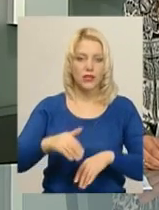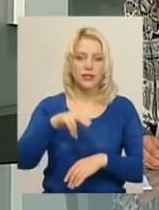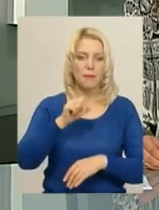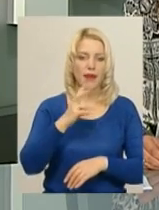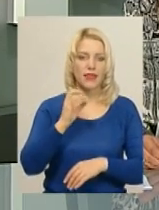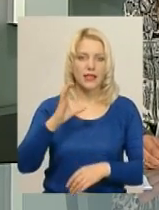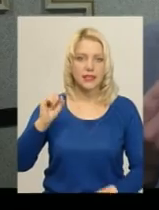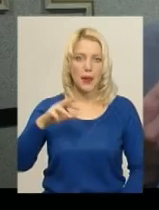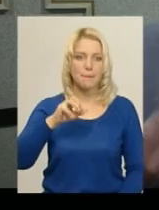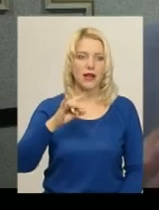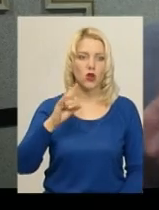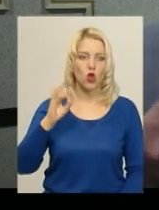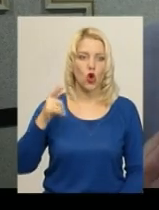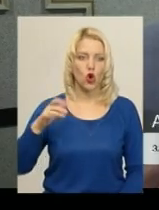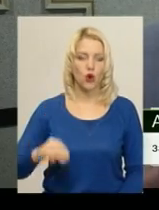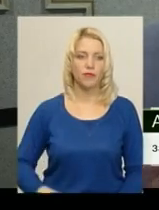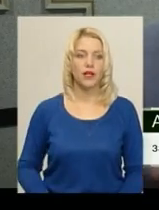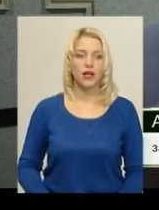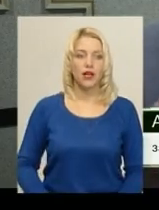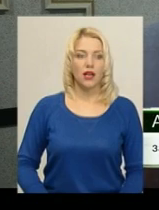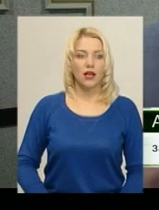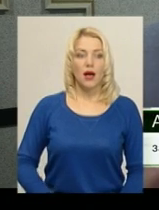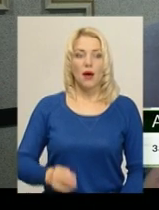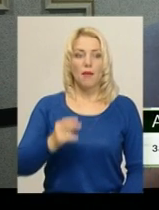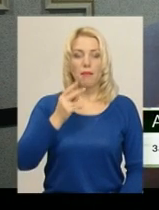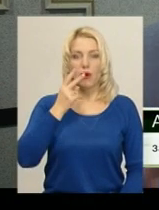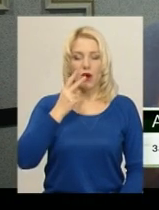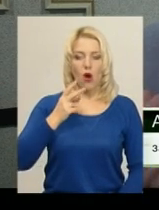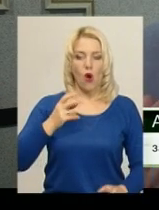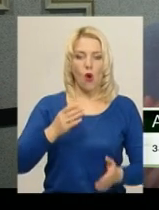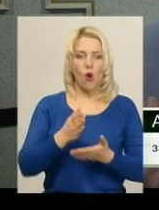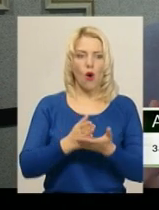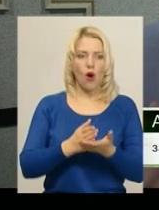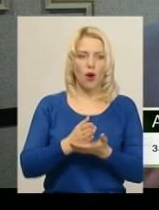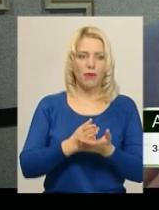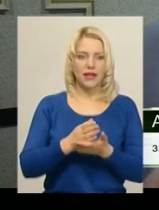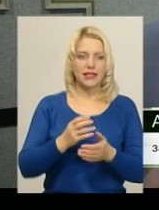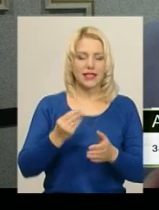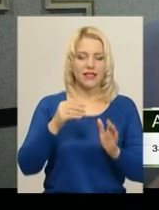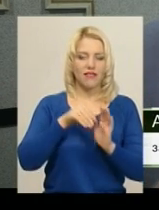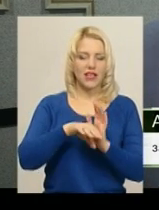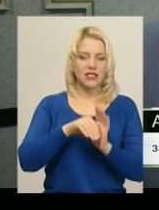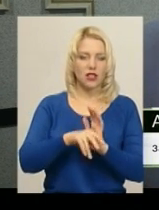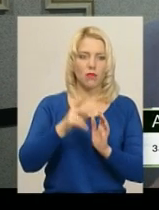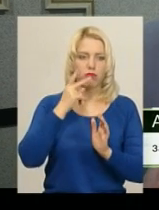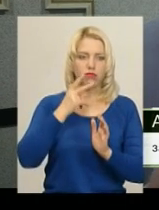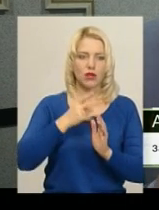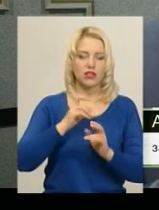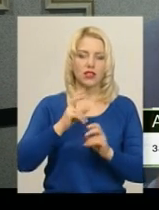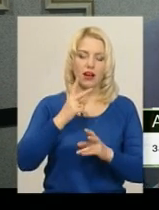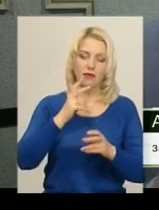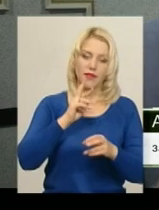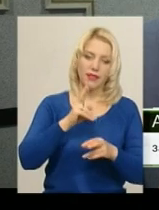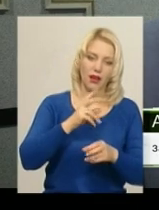Бондаренко. По камерах бачить оператор, який нам встановлював зупинки, інвестор, як працює, чи